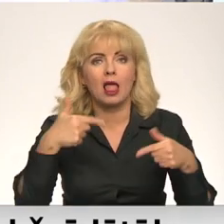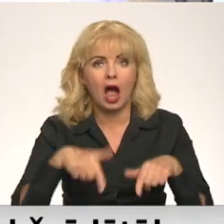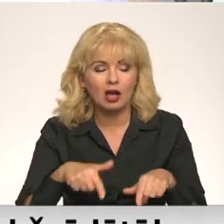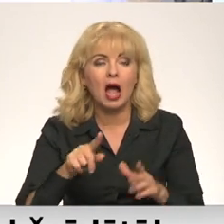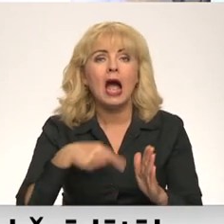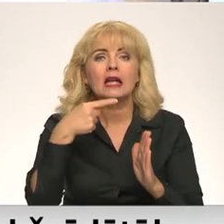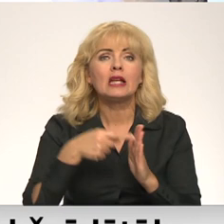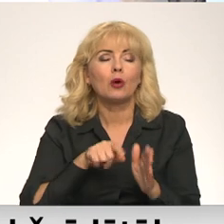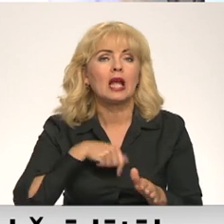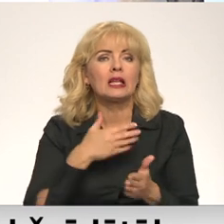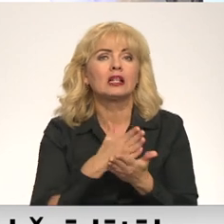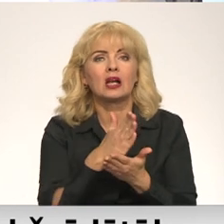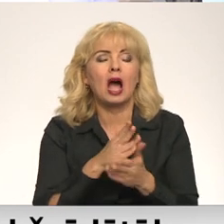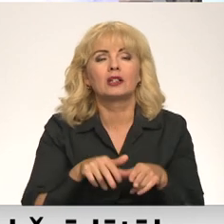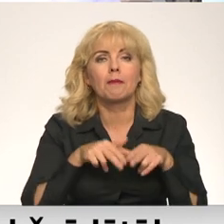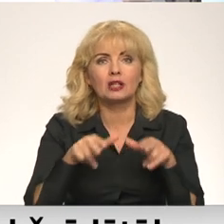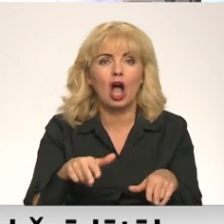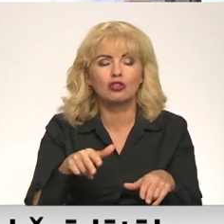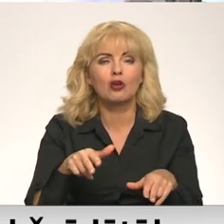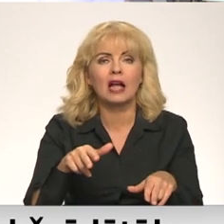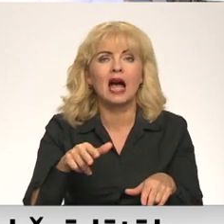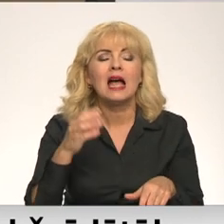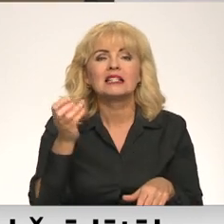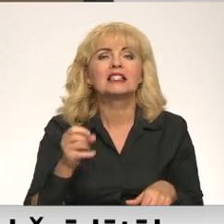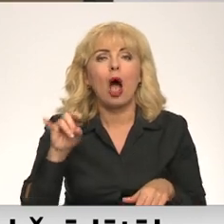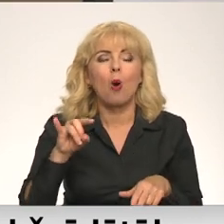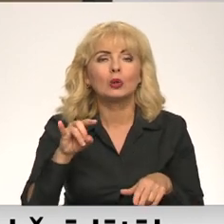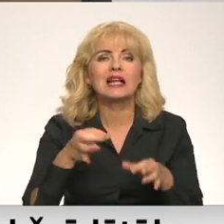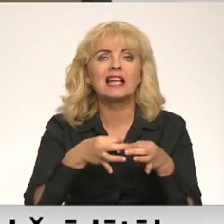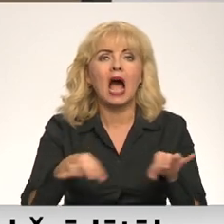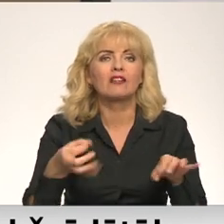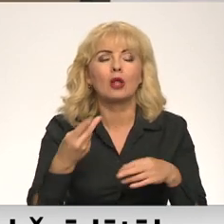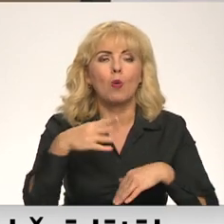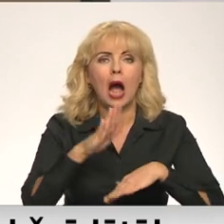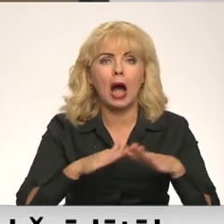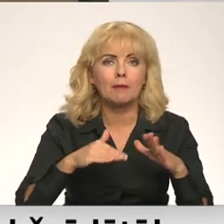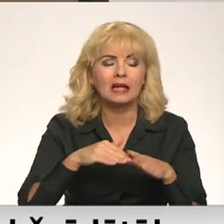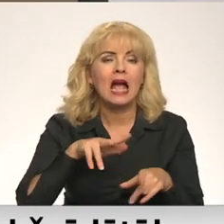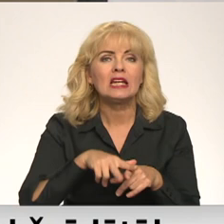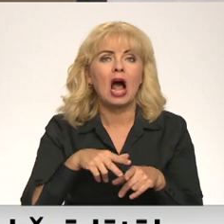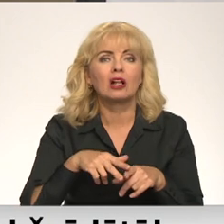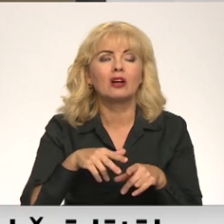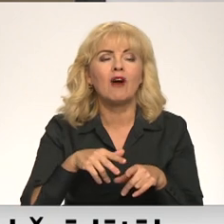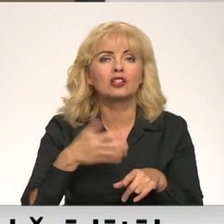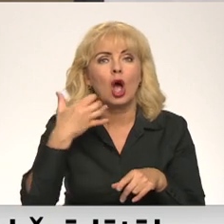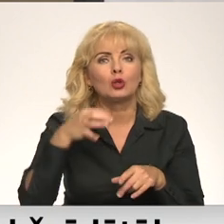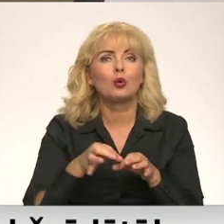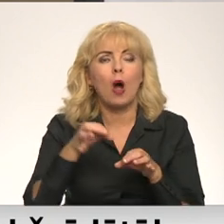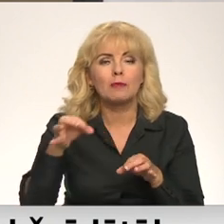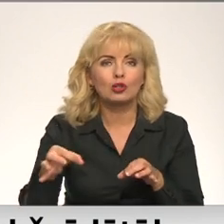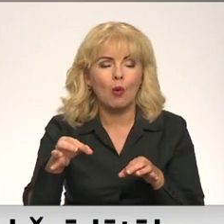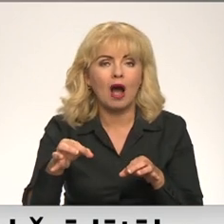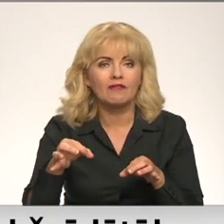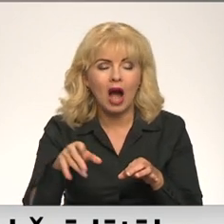Jautājums par jūgadējā priekšstādāja Ziedonis Caunas atstādināšanu no amata šodien kārtījā Jelgavas novada domas sēdē parādījās nejūgat pirms tās